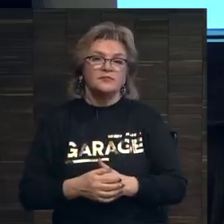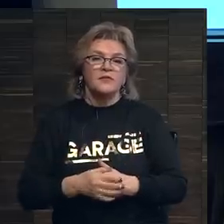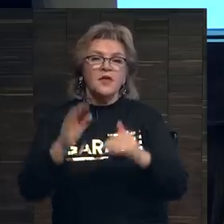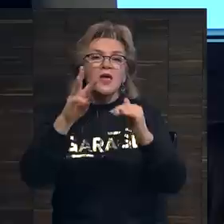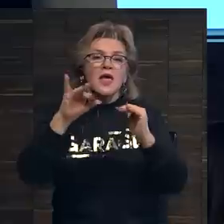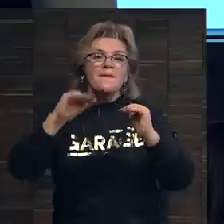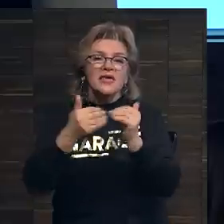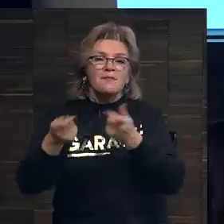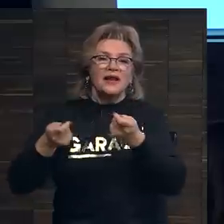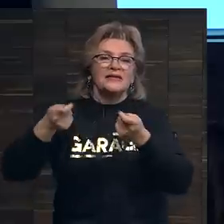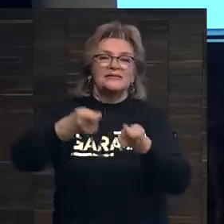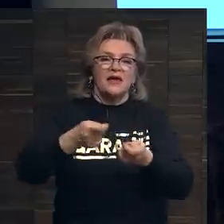Минимальные заявки